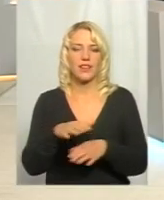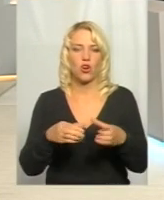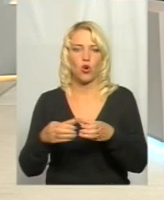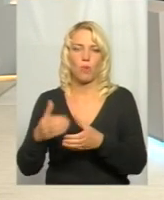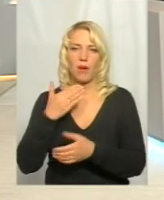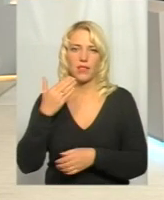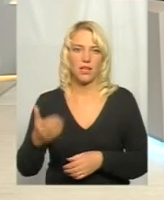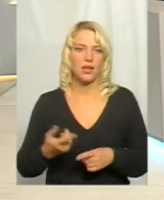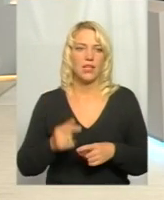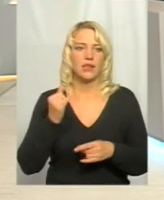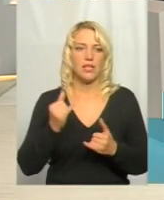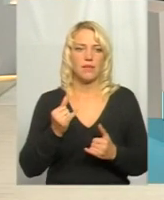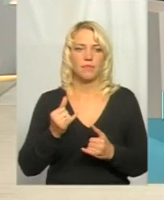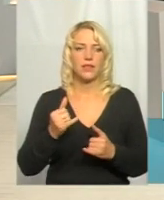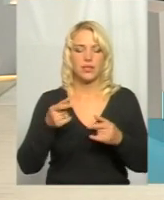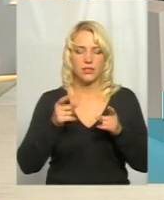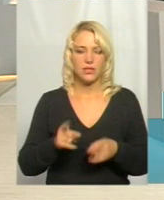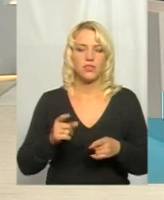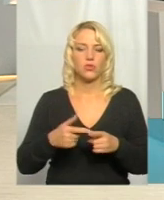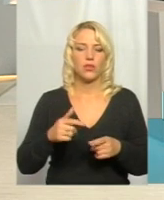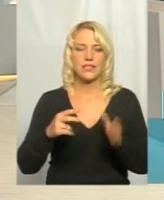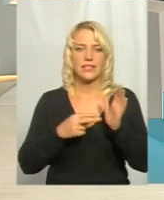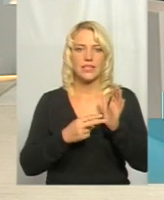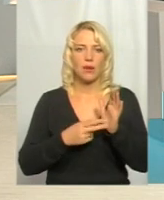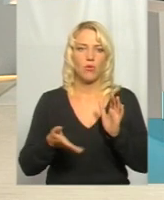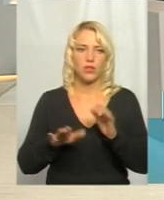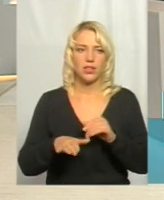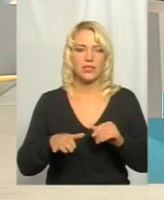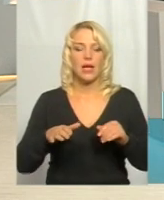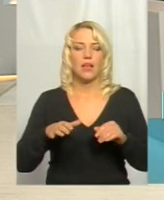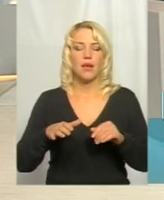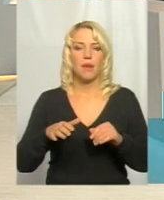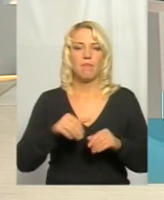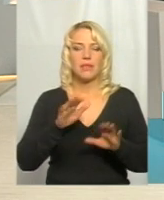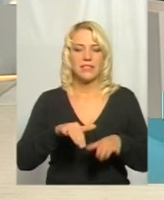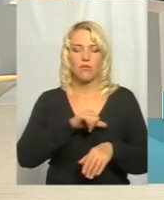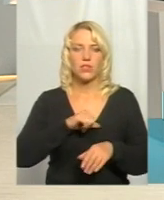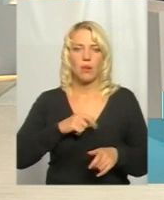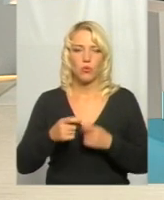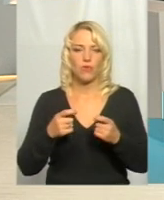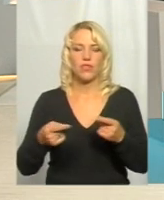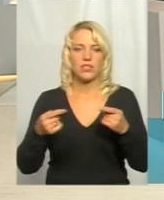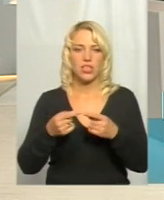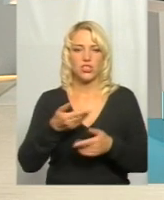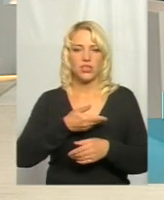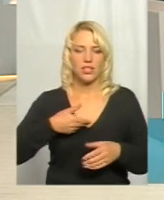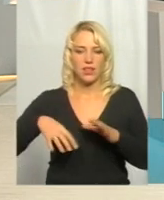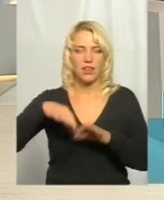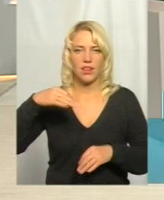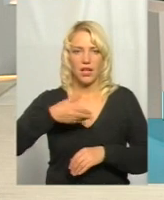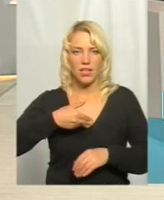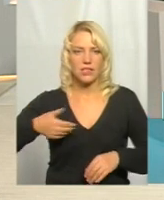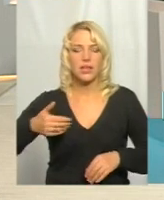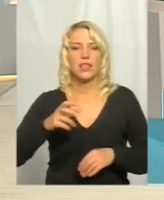органів місцевого самоврядування, 7 одиниць органів місцевого самоврядування визначили нас на 2018 рік